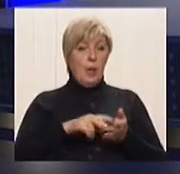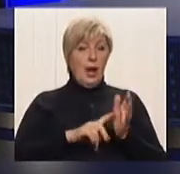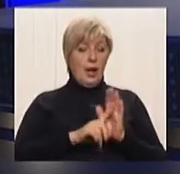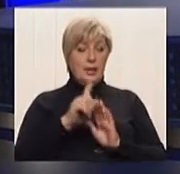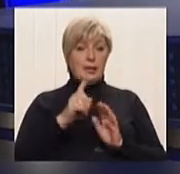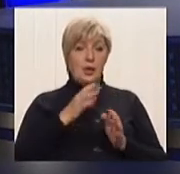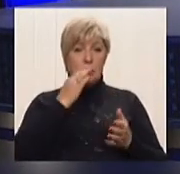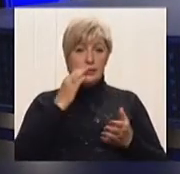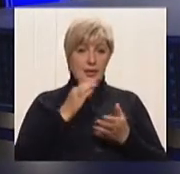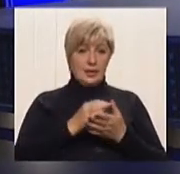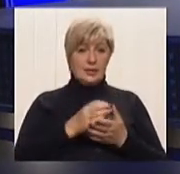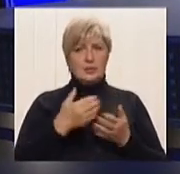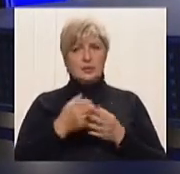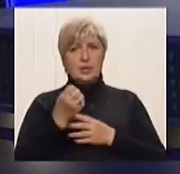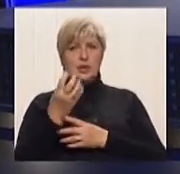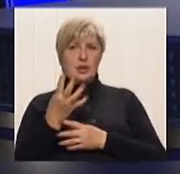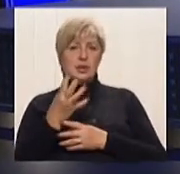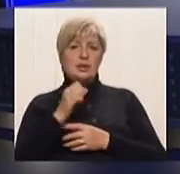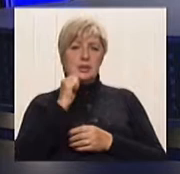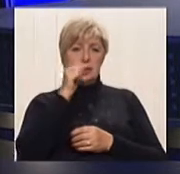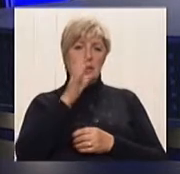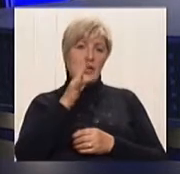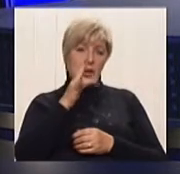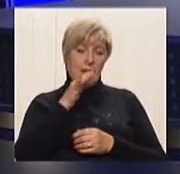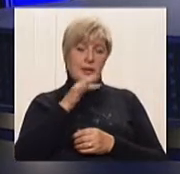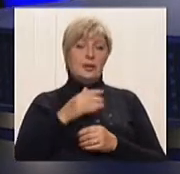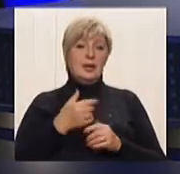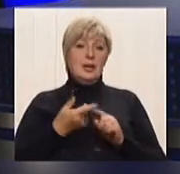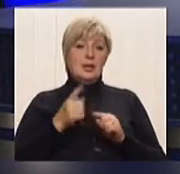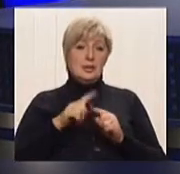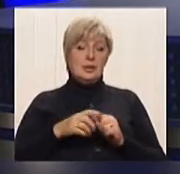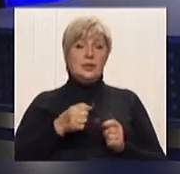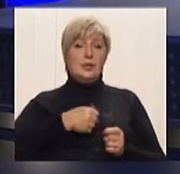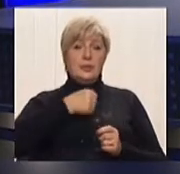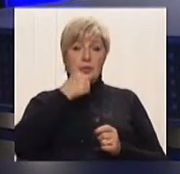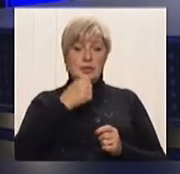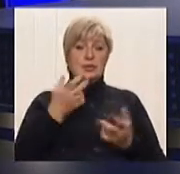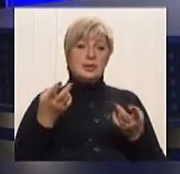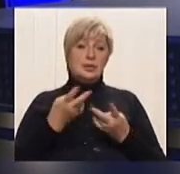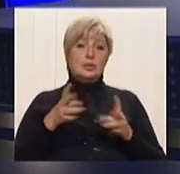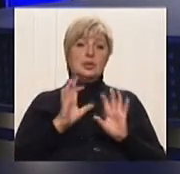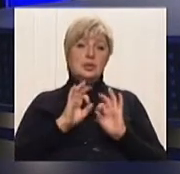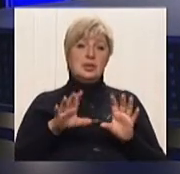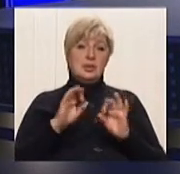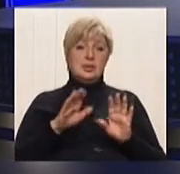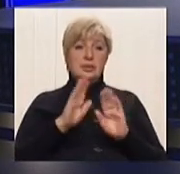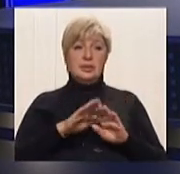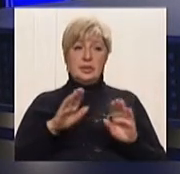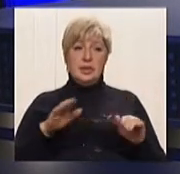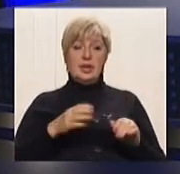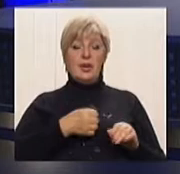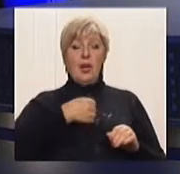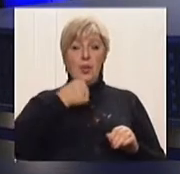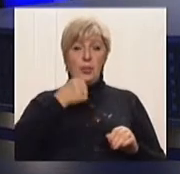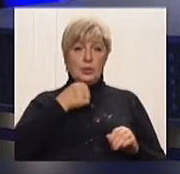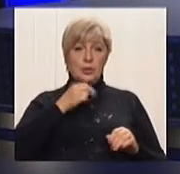мелкі зробки, там, з 14 років, от я вважаю, з цього віку, треба розповідати дітям, підроздкам, не